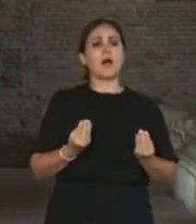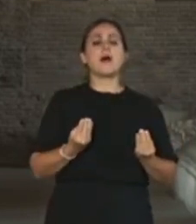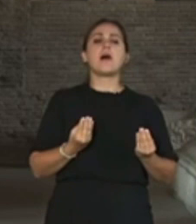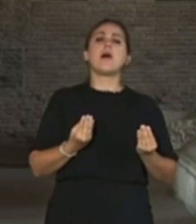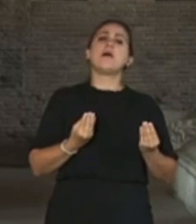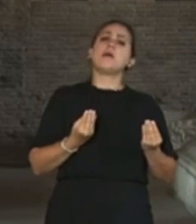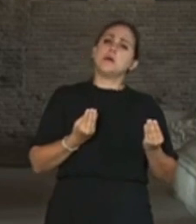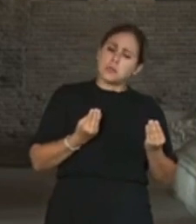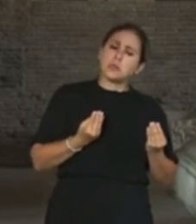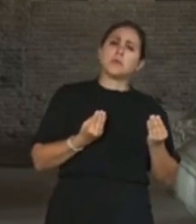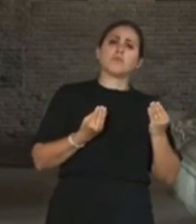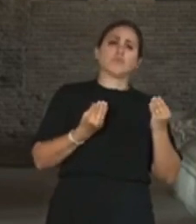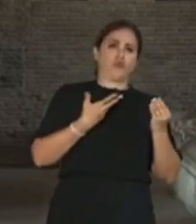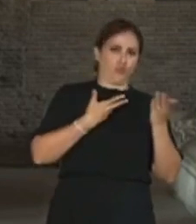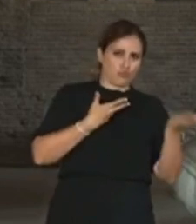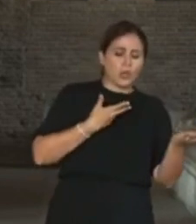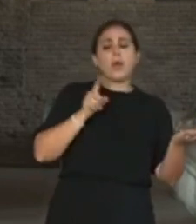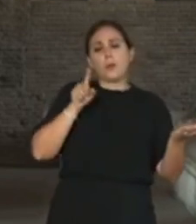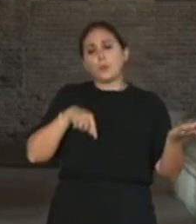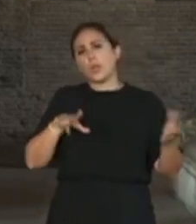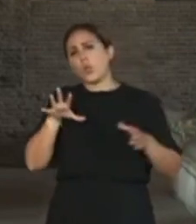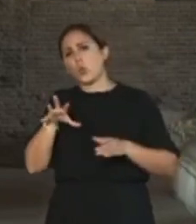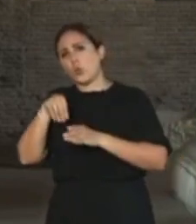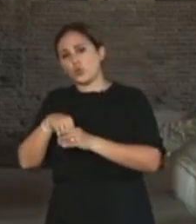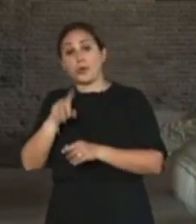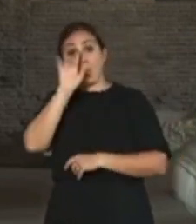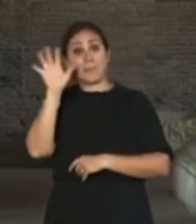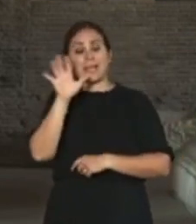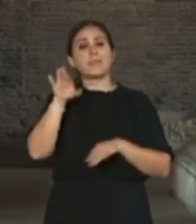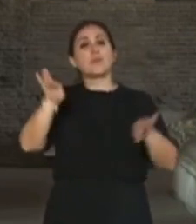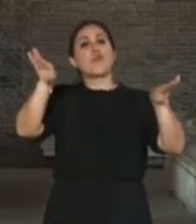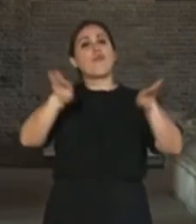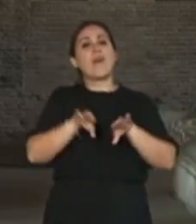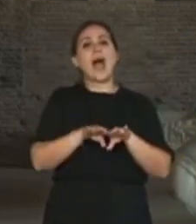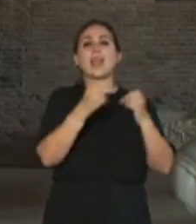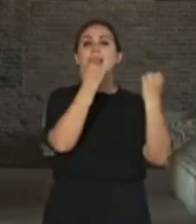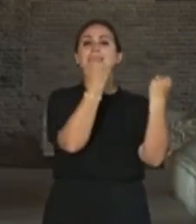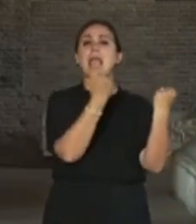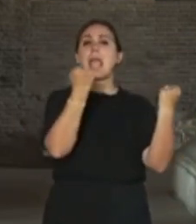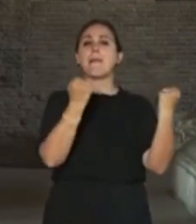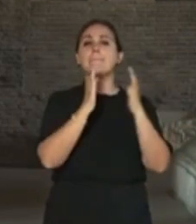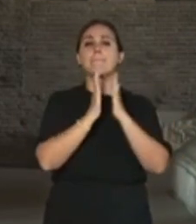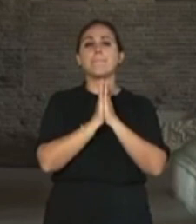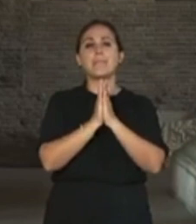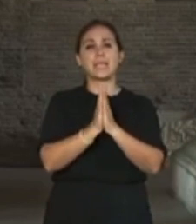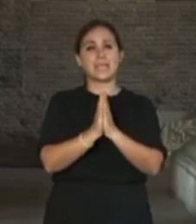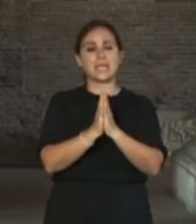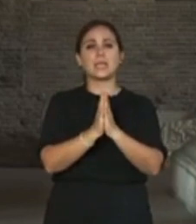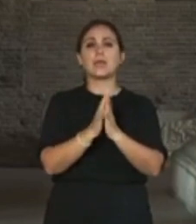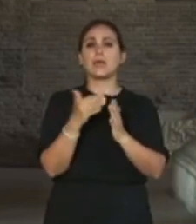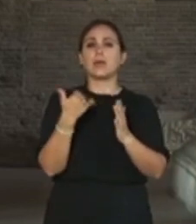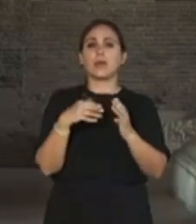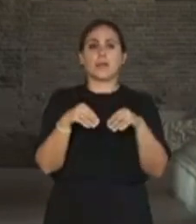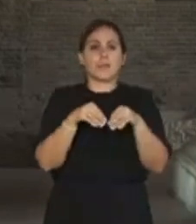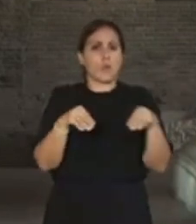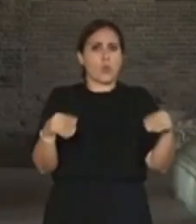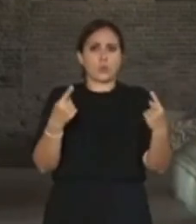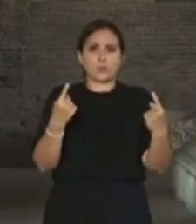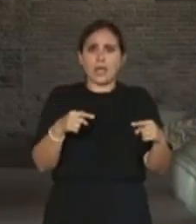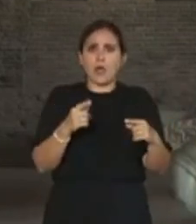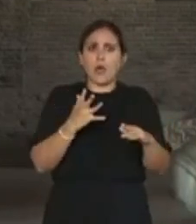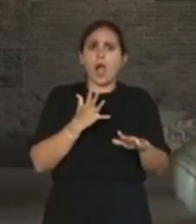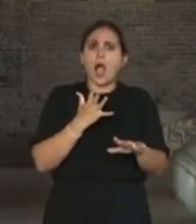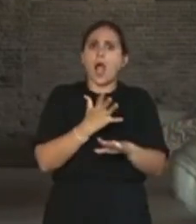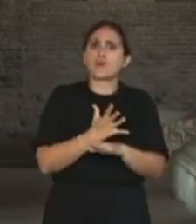Ad esempio la Valle dei Templi è un museo accessibile, perché il